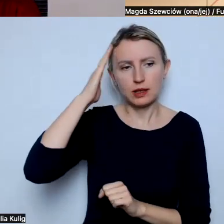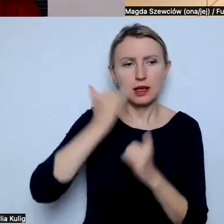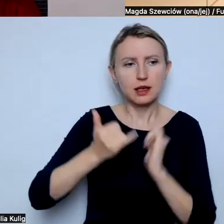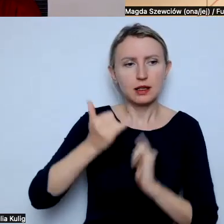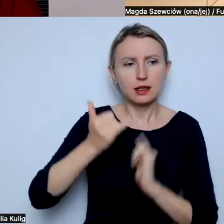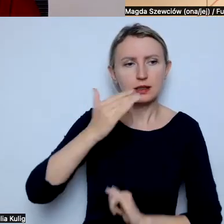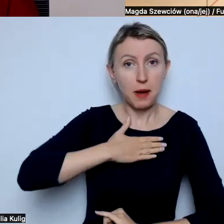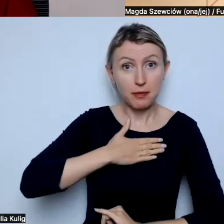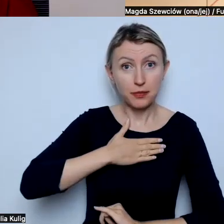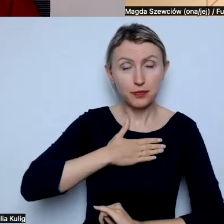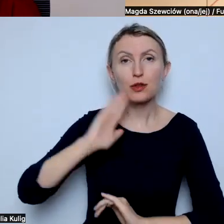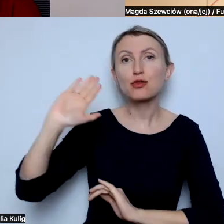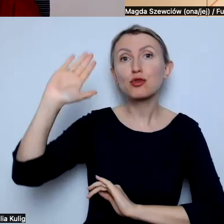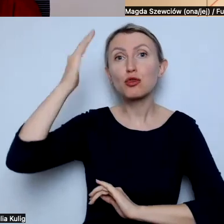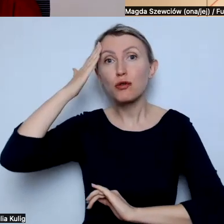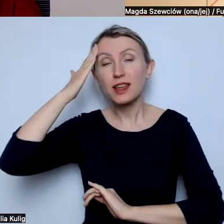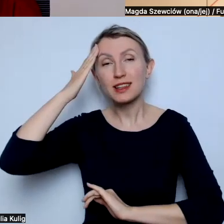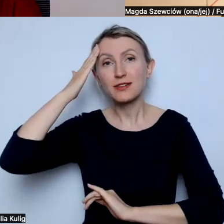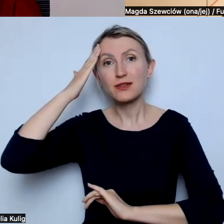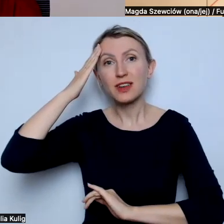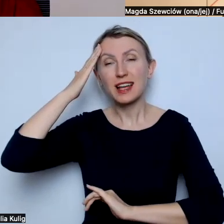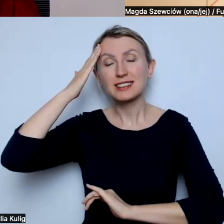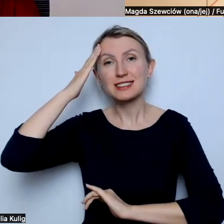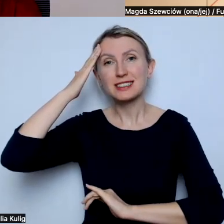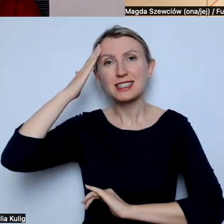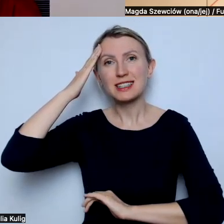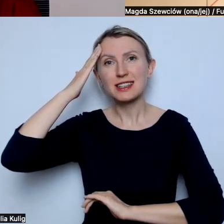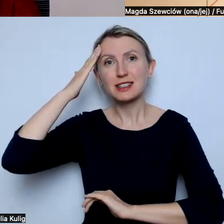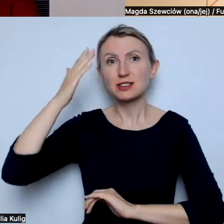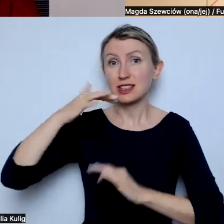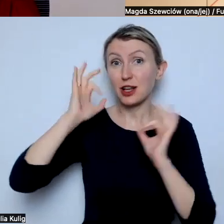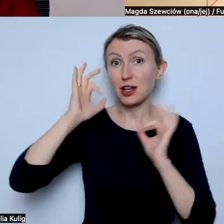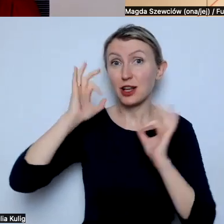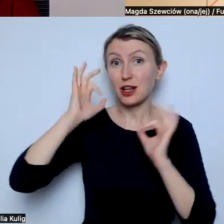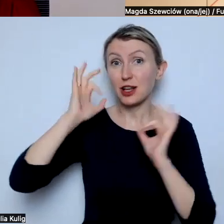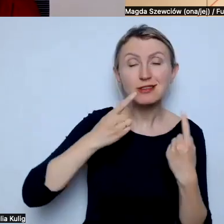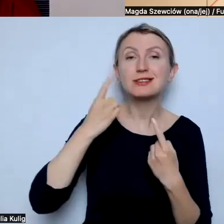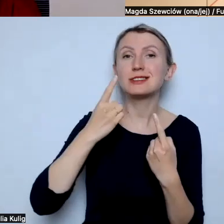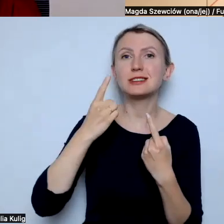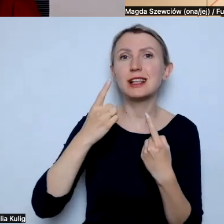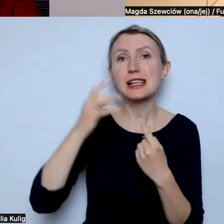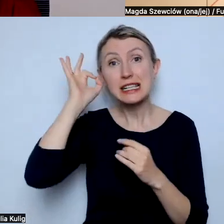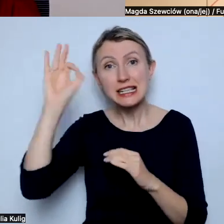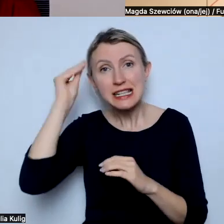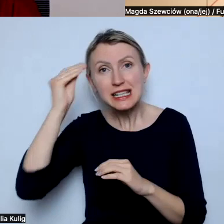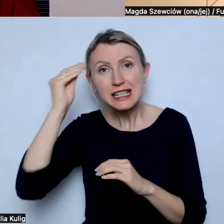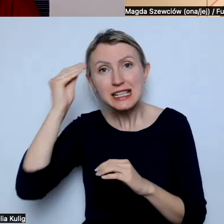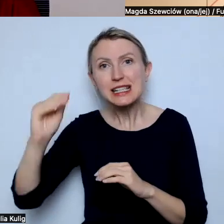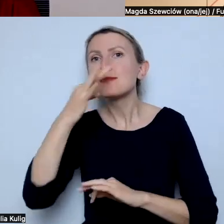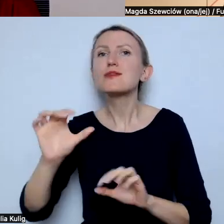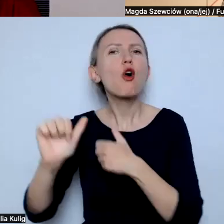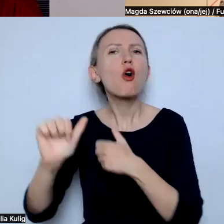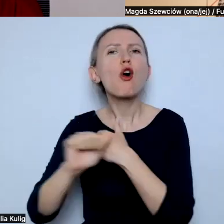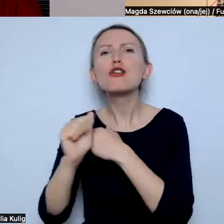to dowiadywać się u źródła, czy dobrze myślę, albo czy o co w tym wszystkim